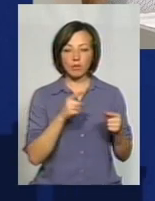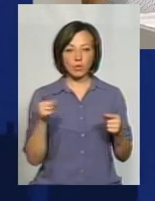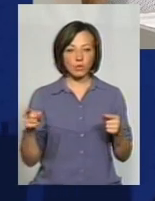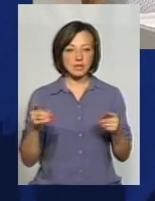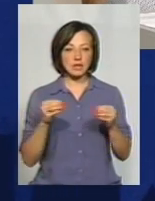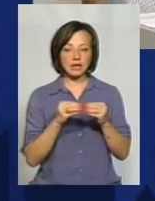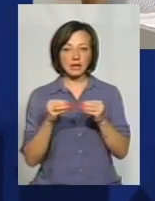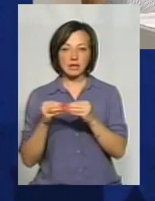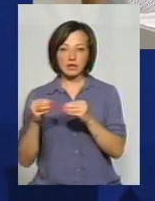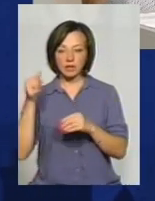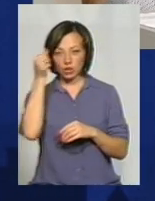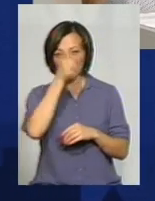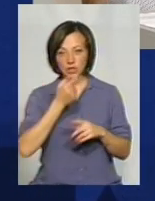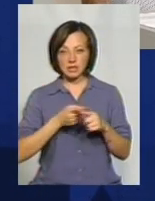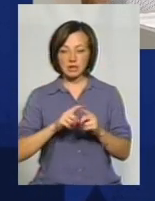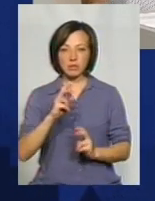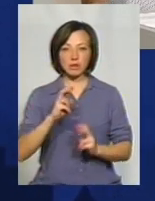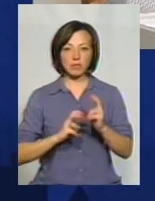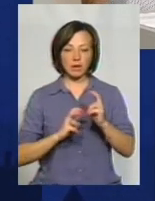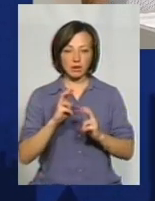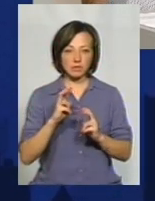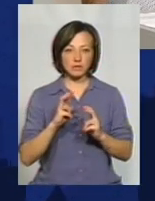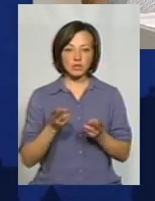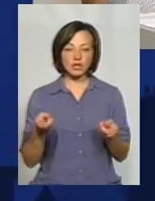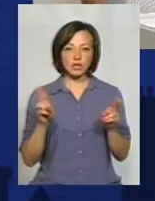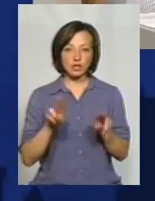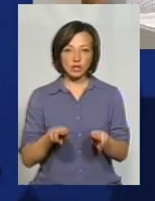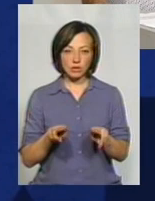10 річ, це підприємство залишилося.